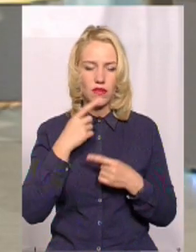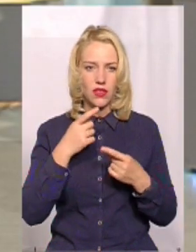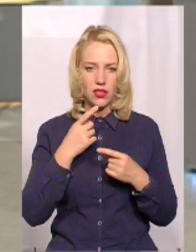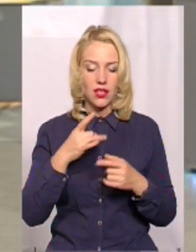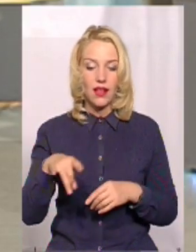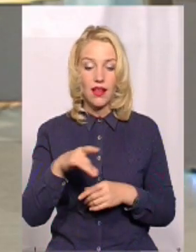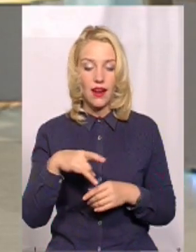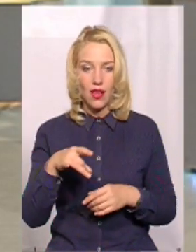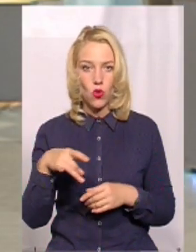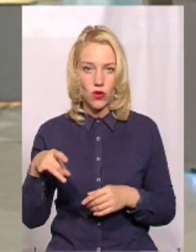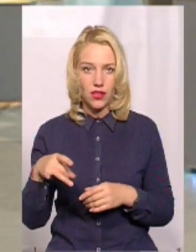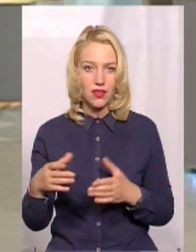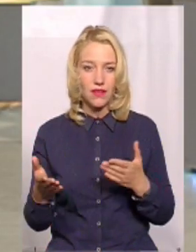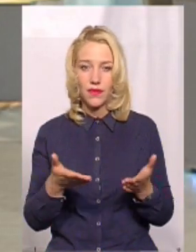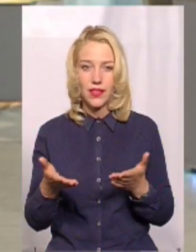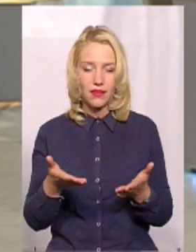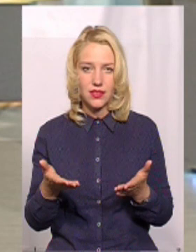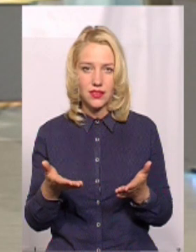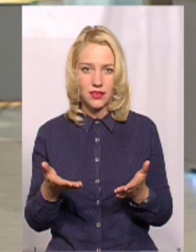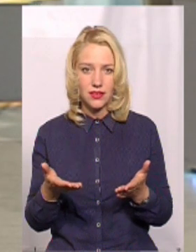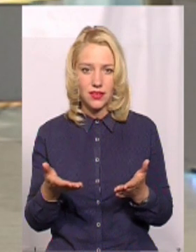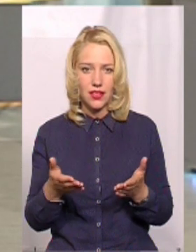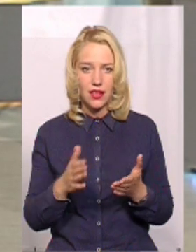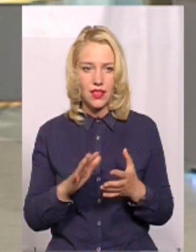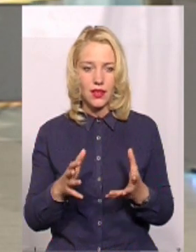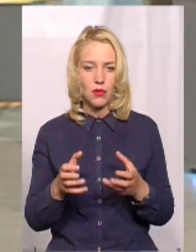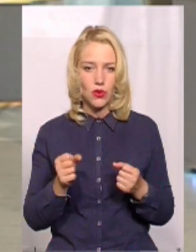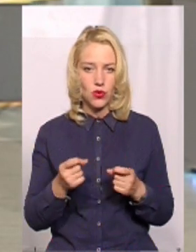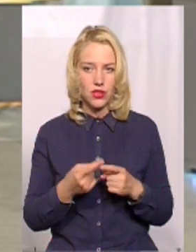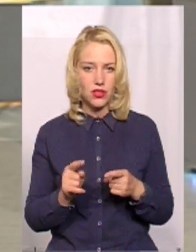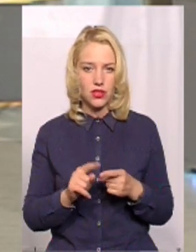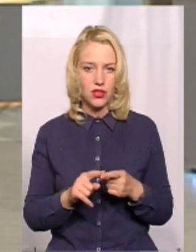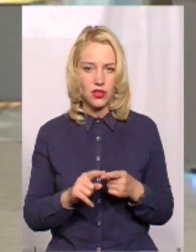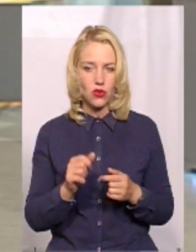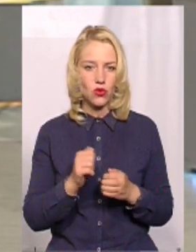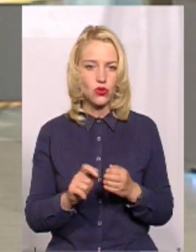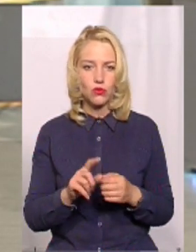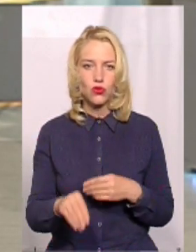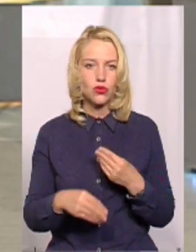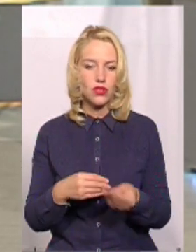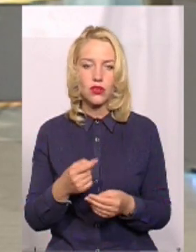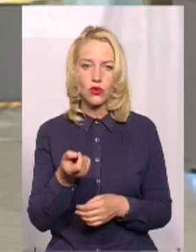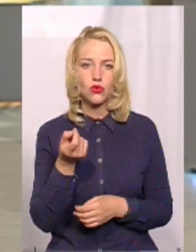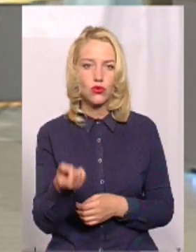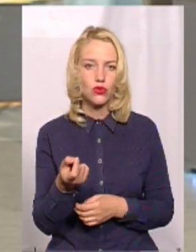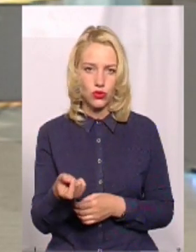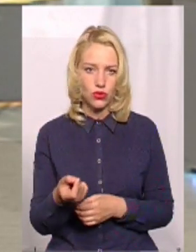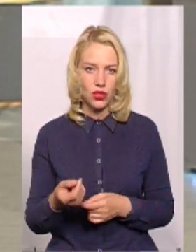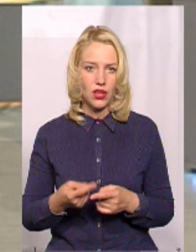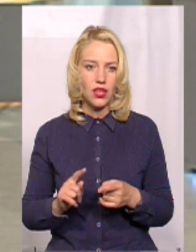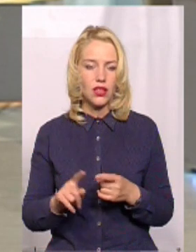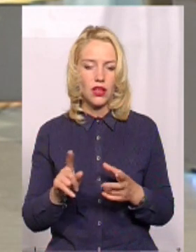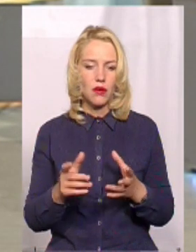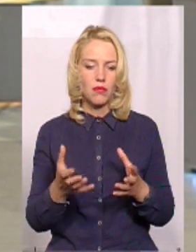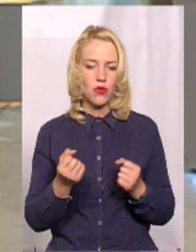райони, які не беруть за ціль кожному щось дати хоч чуть-чуть, а беруть якийсь